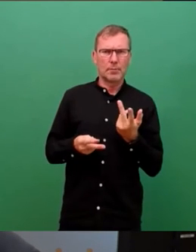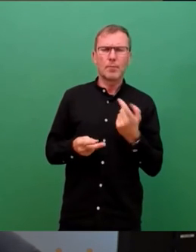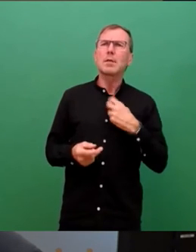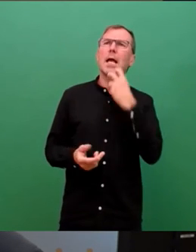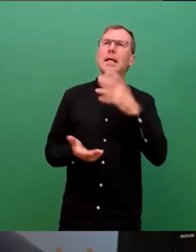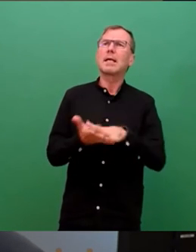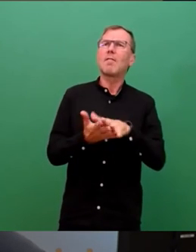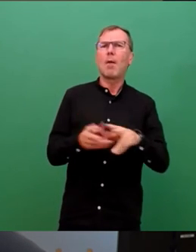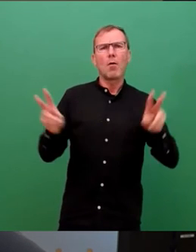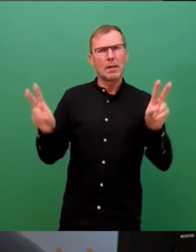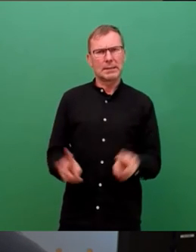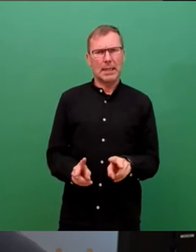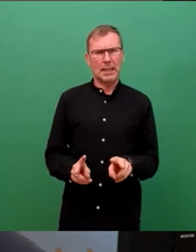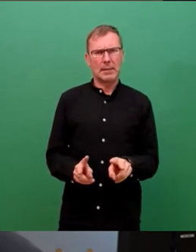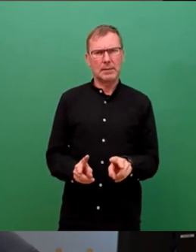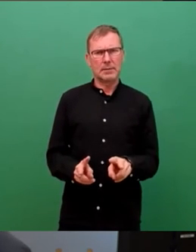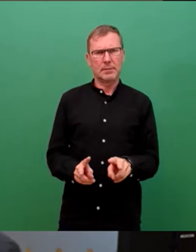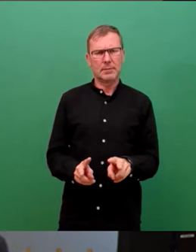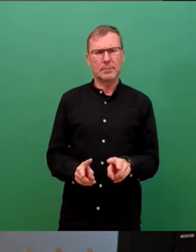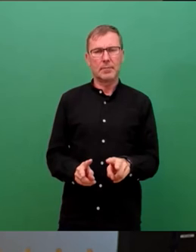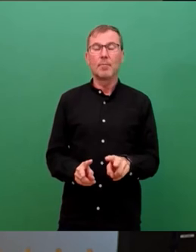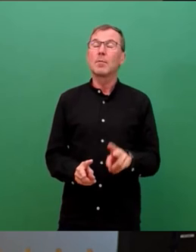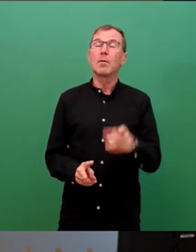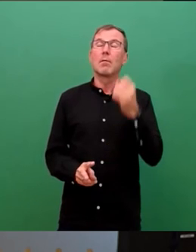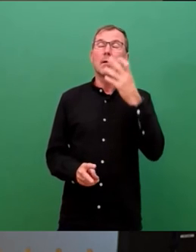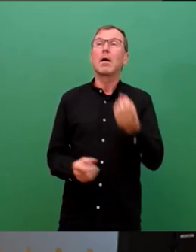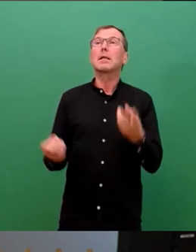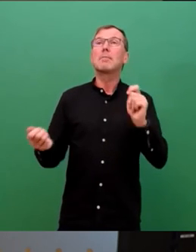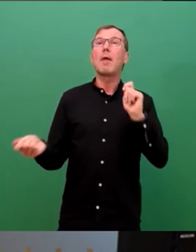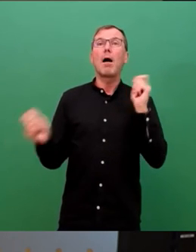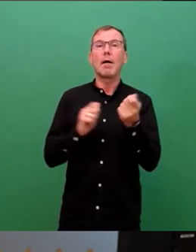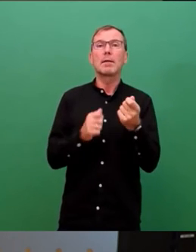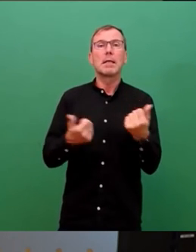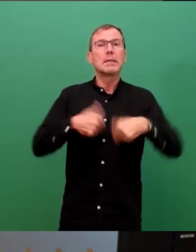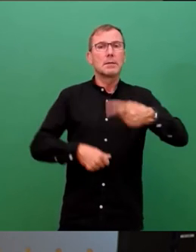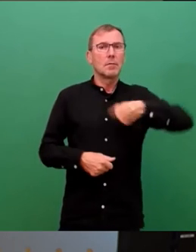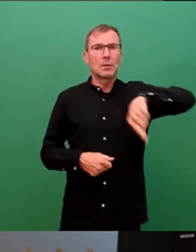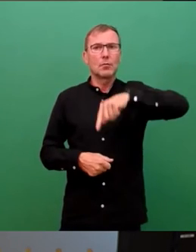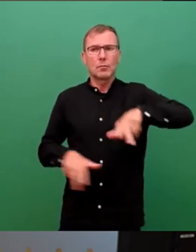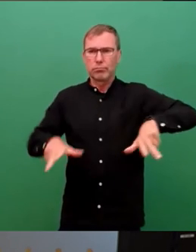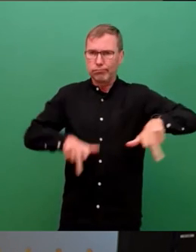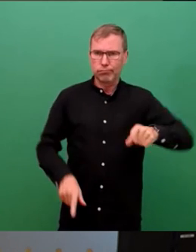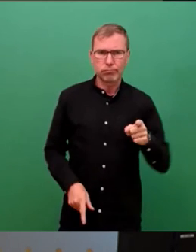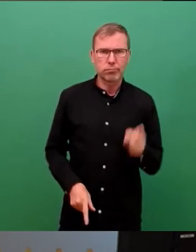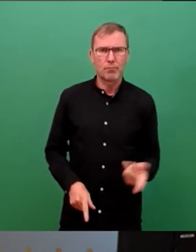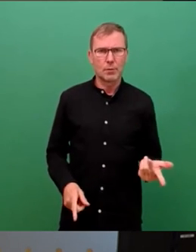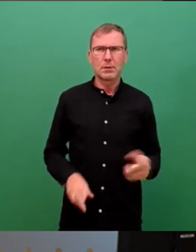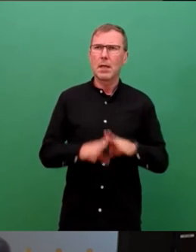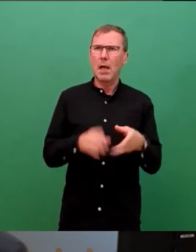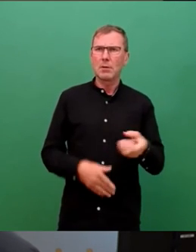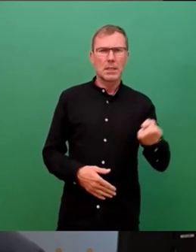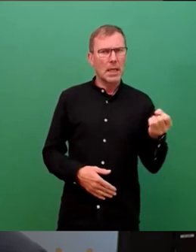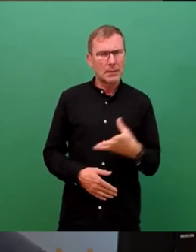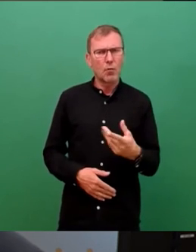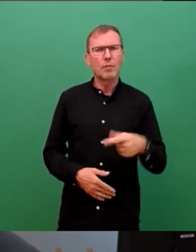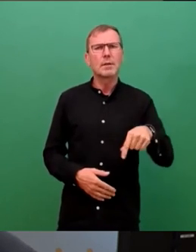senken. Nicht zuletzt, den fortschreitenden Klimawandel zwingt uns hier zu handeln. Im Haushaltsentwurf haben